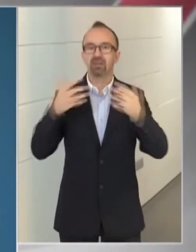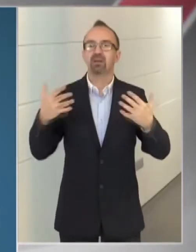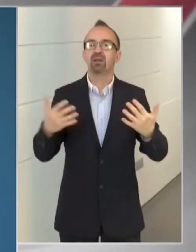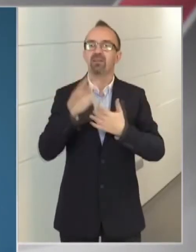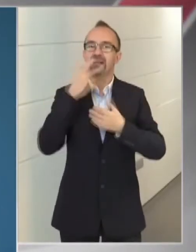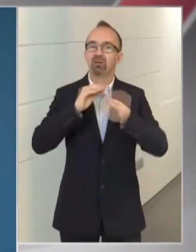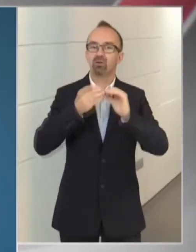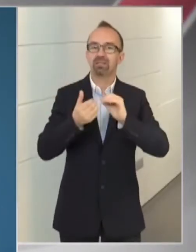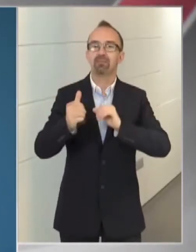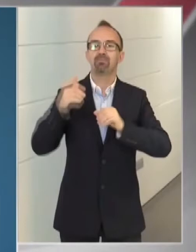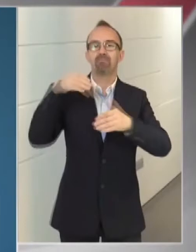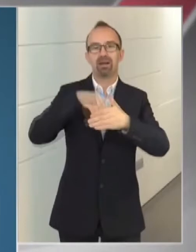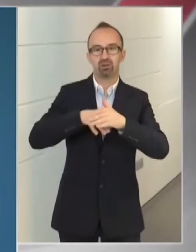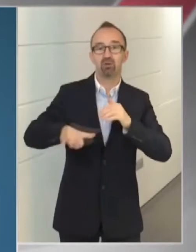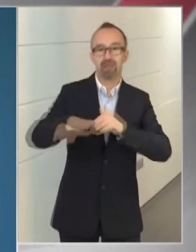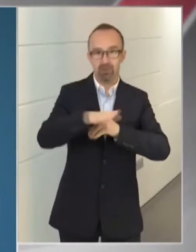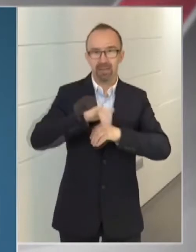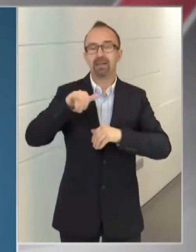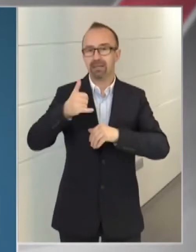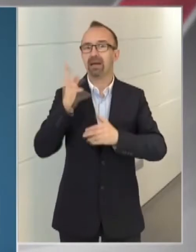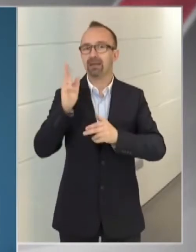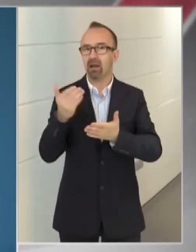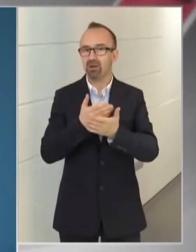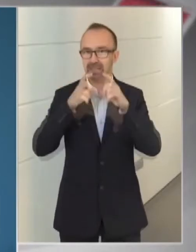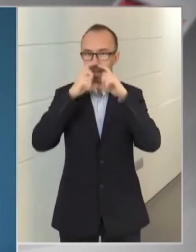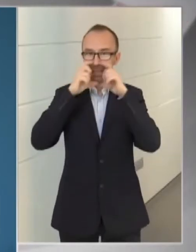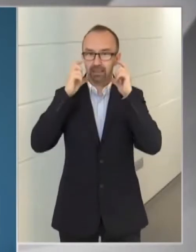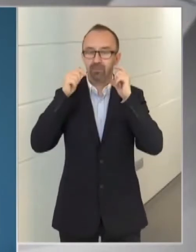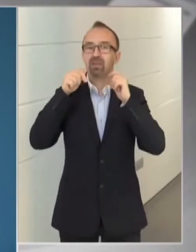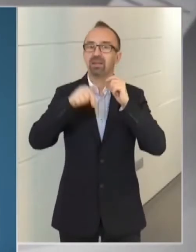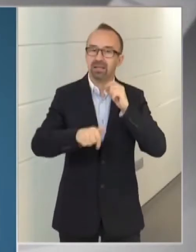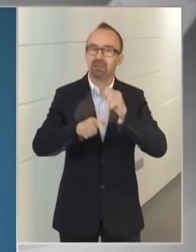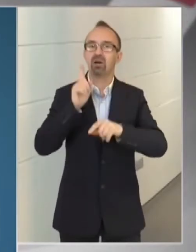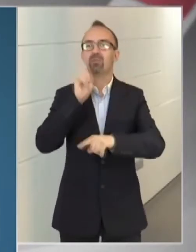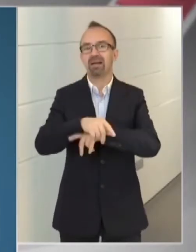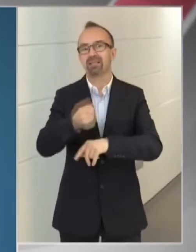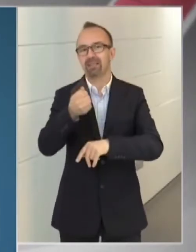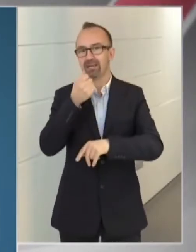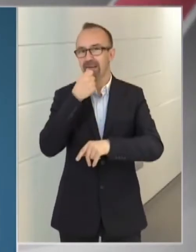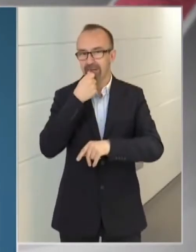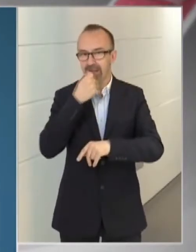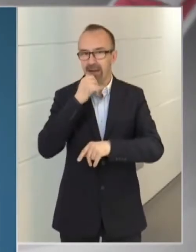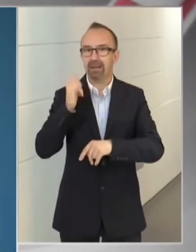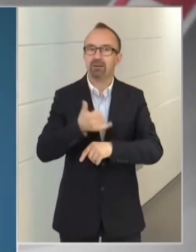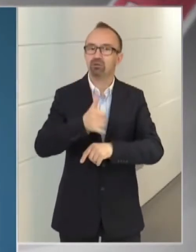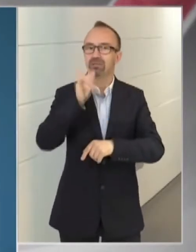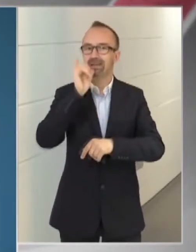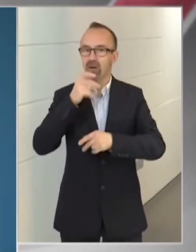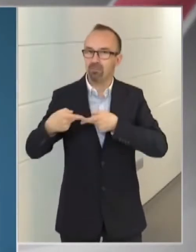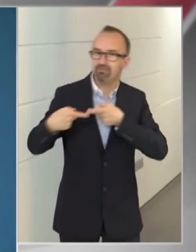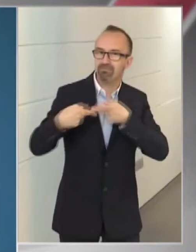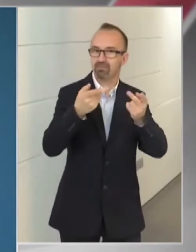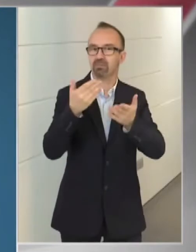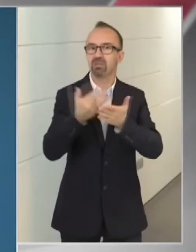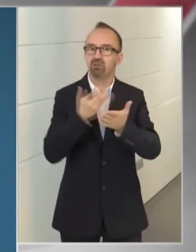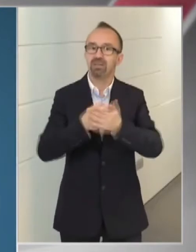vendéglátóüzletek belső területén azonban igen. Ezeken a területeken a megrendelt étel, illetve ital elviteléhez